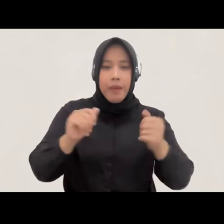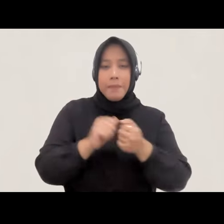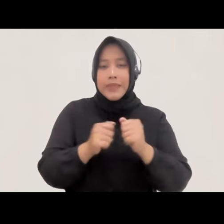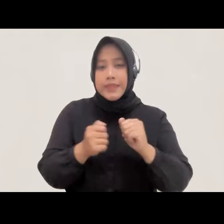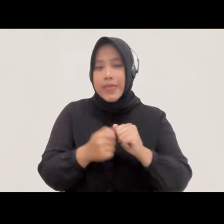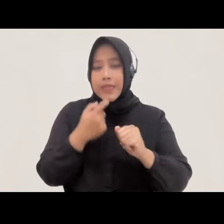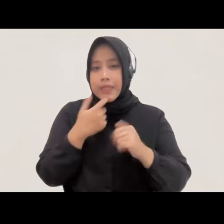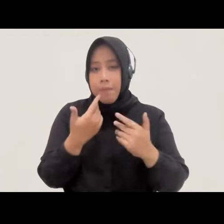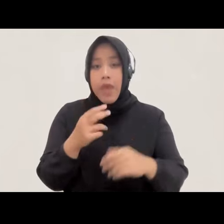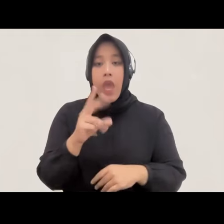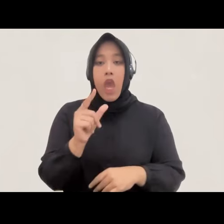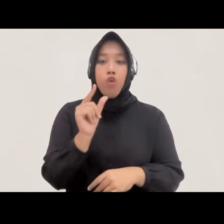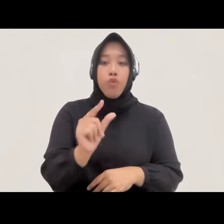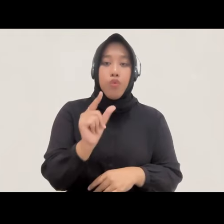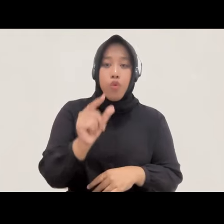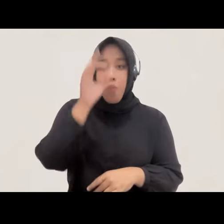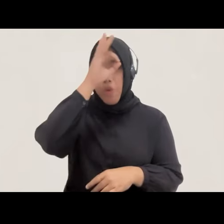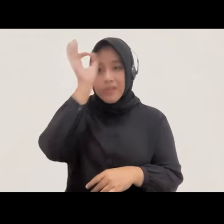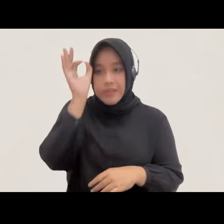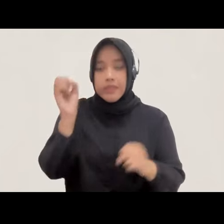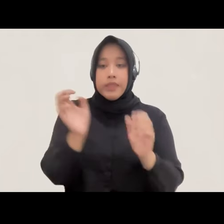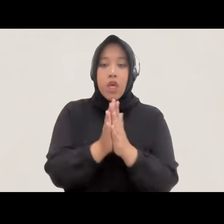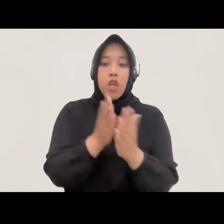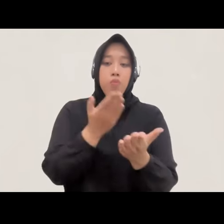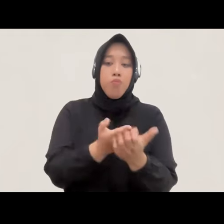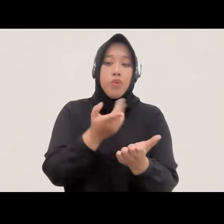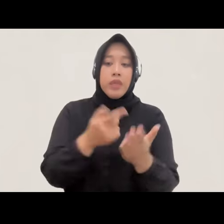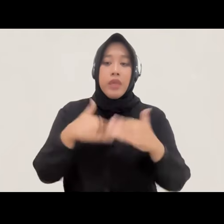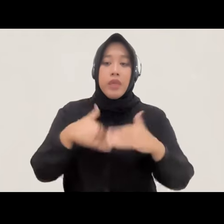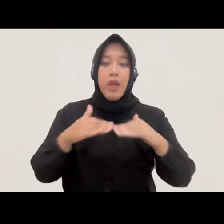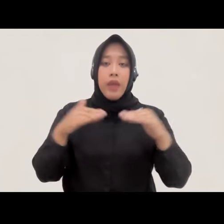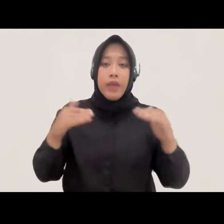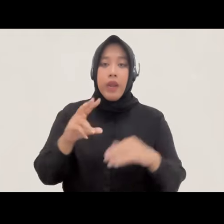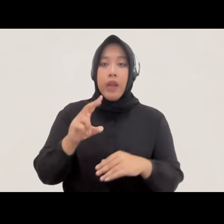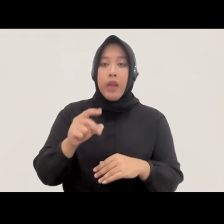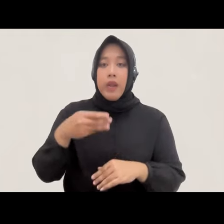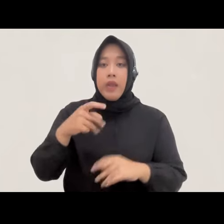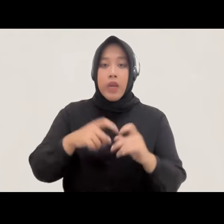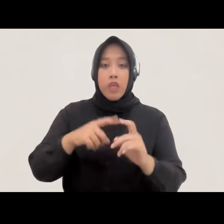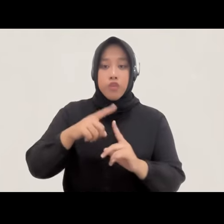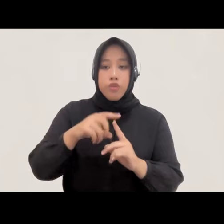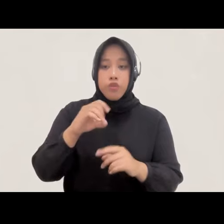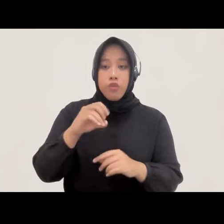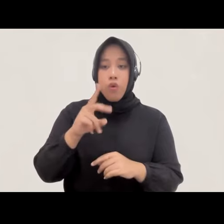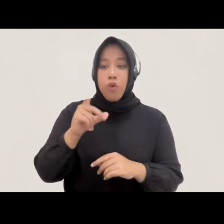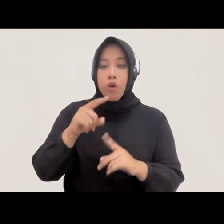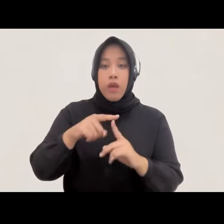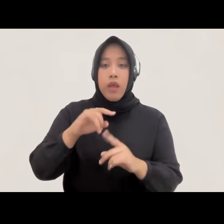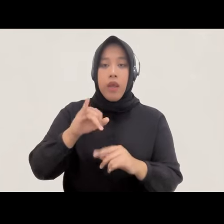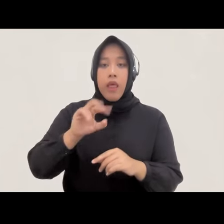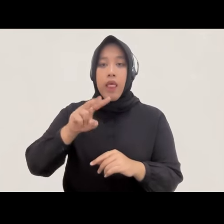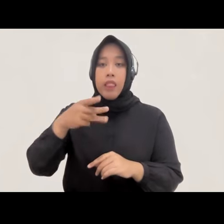RUU Polri dan juga implementasi keadilan restoratif yang dilakukan oleh polisian begitu ya tadi pertama